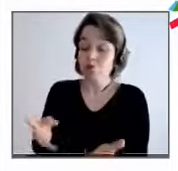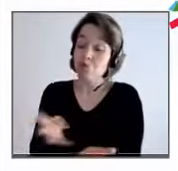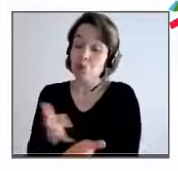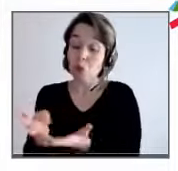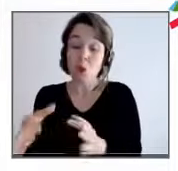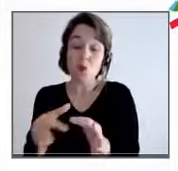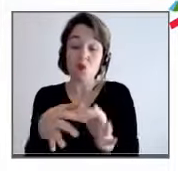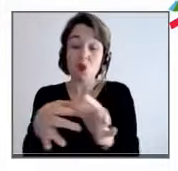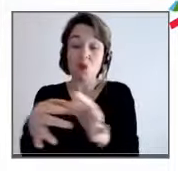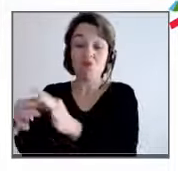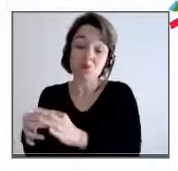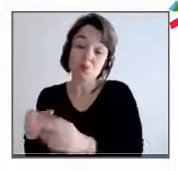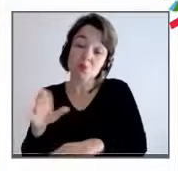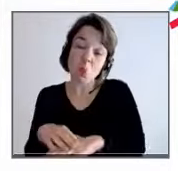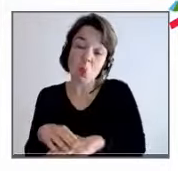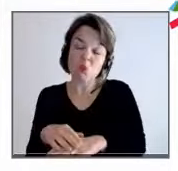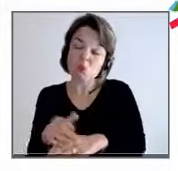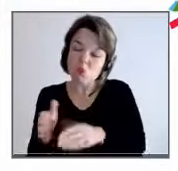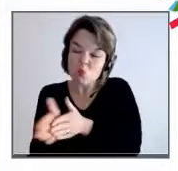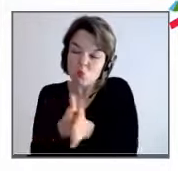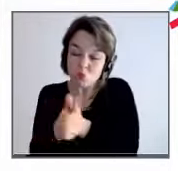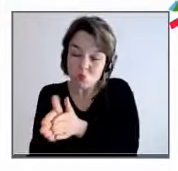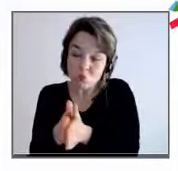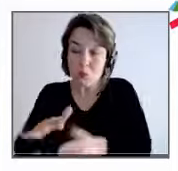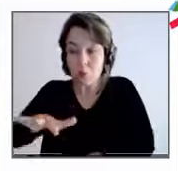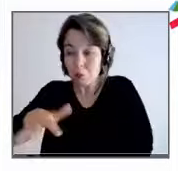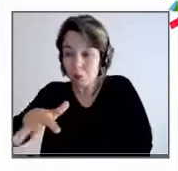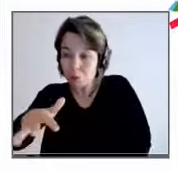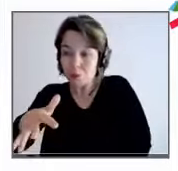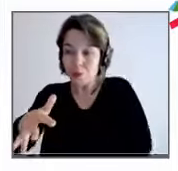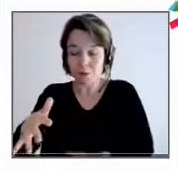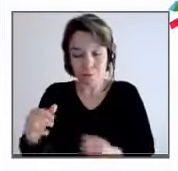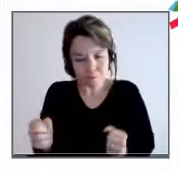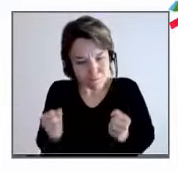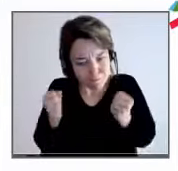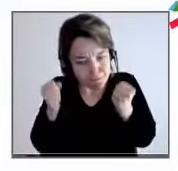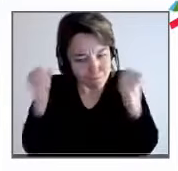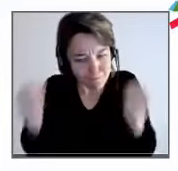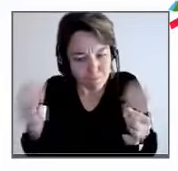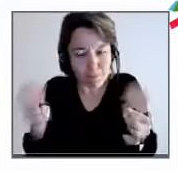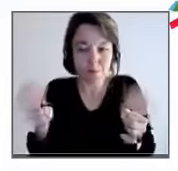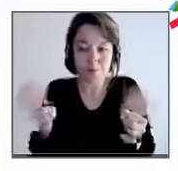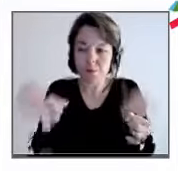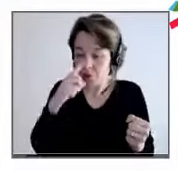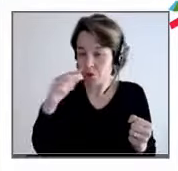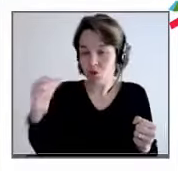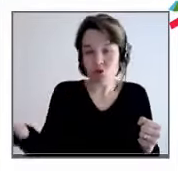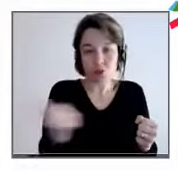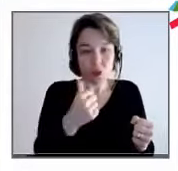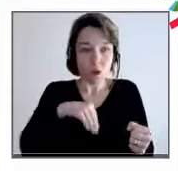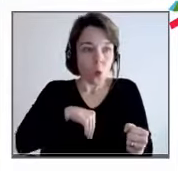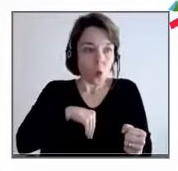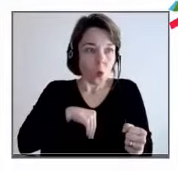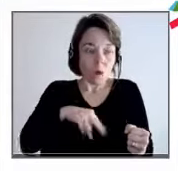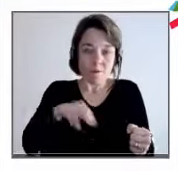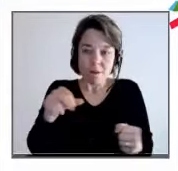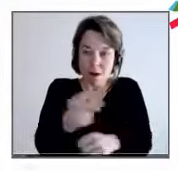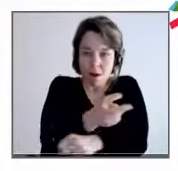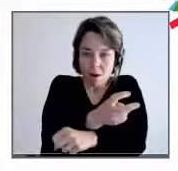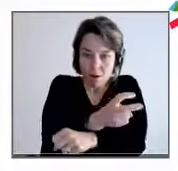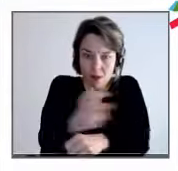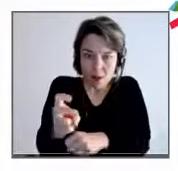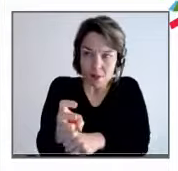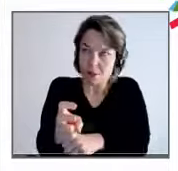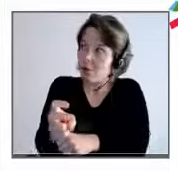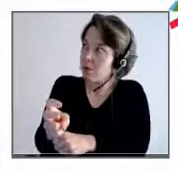commun est nécessaire, mais n'est pas suffisant. Pour faire corps, il faut ressentir la nécessité d'une menace. Là, avec le Covid, on s'est senti menacé dans sa